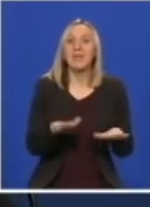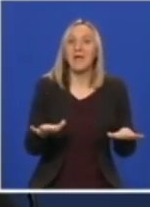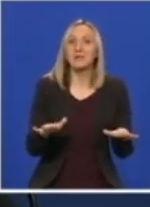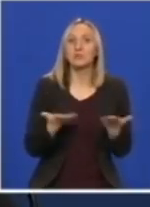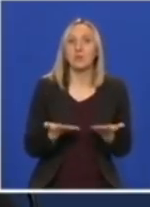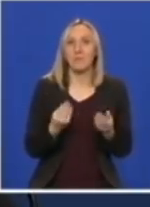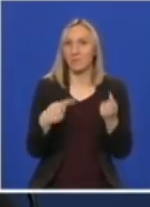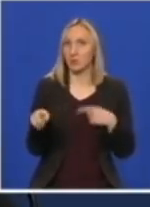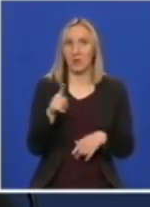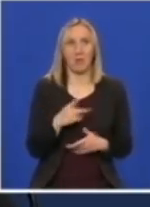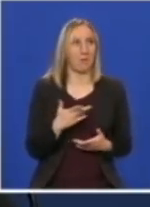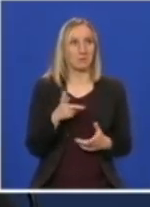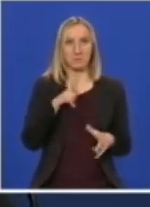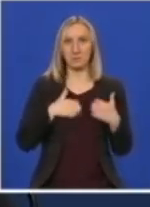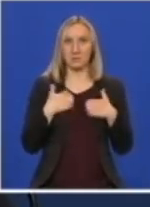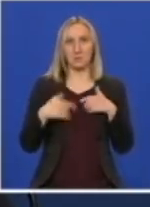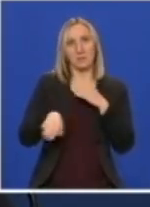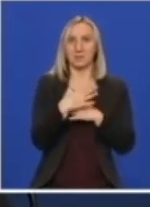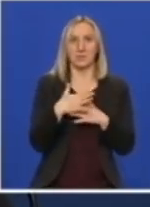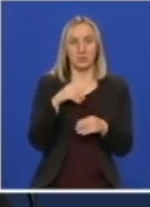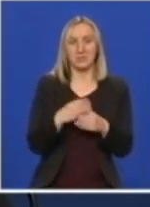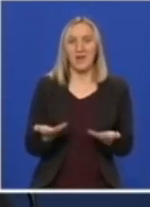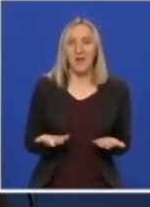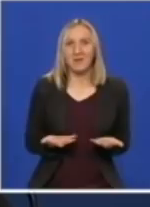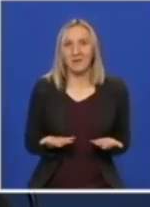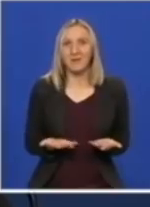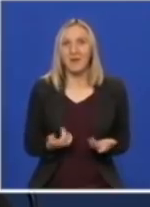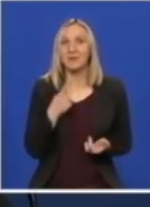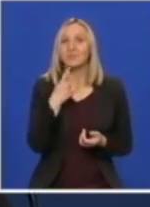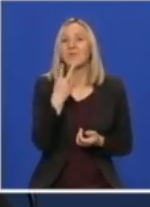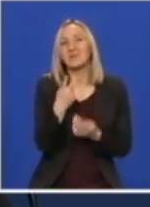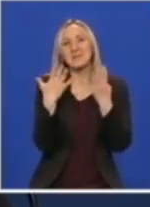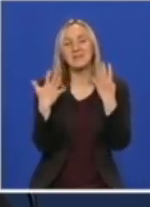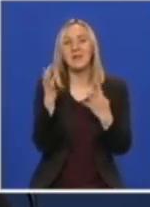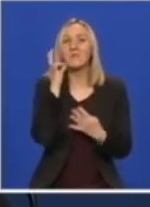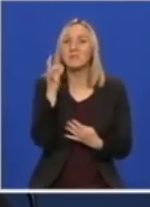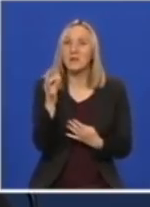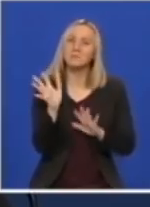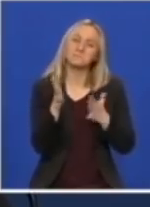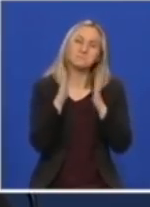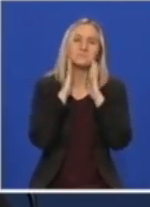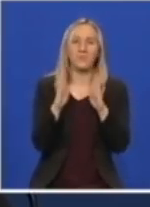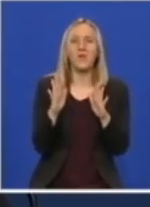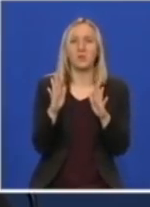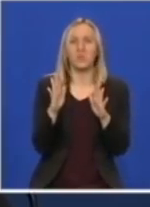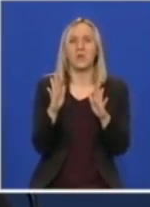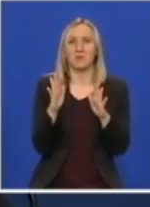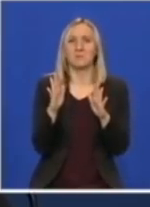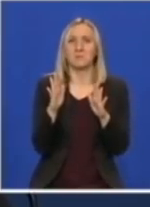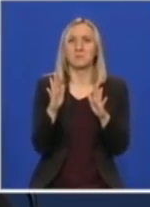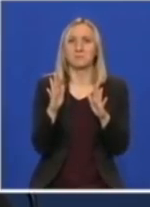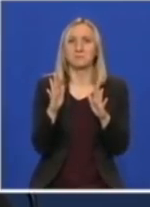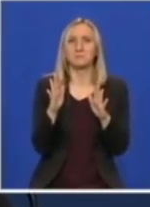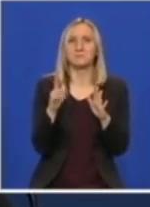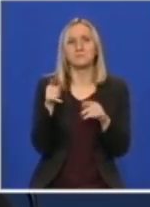većina nas nema. Znači tako da kada se spomenju, to 29 dana predpostavljamo i mislimo da su